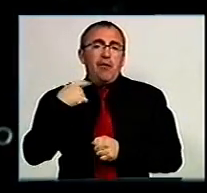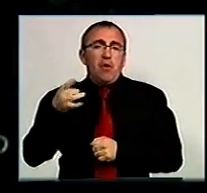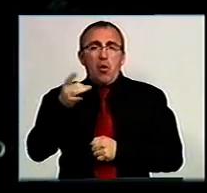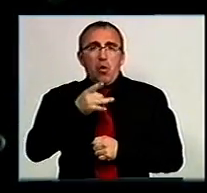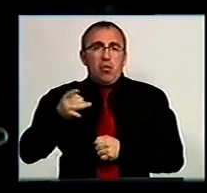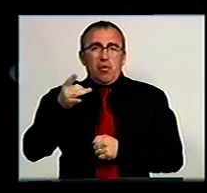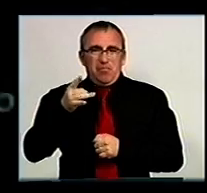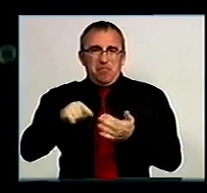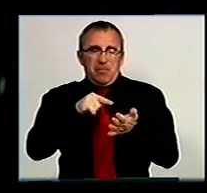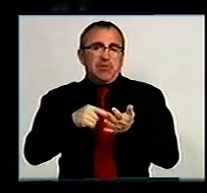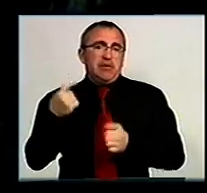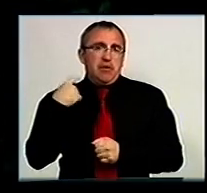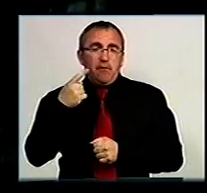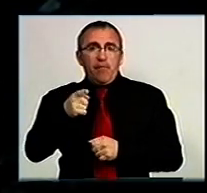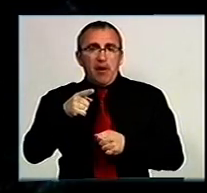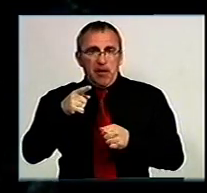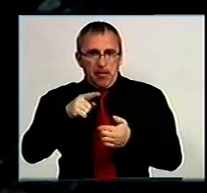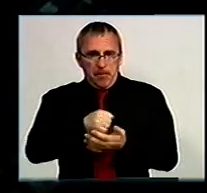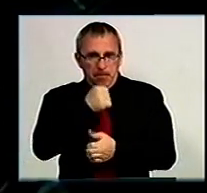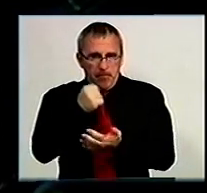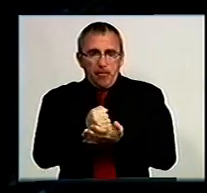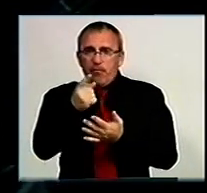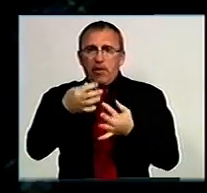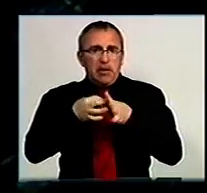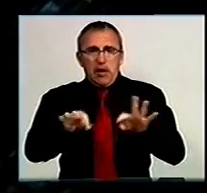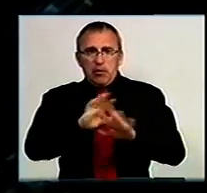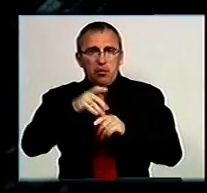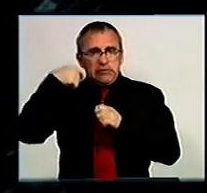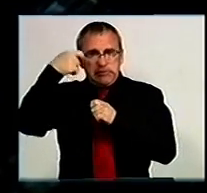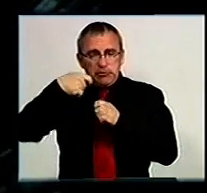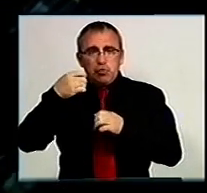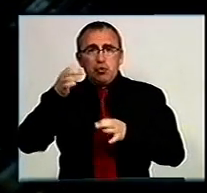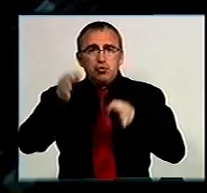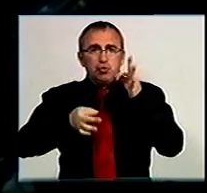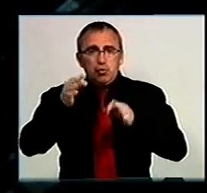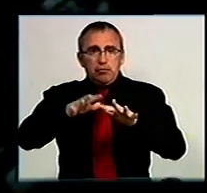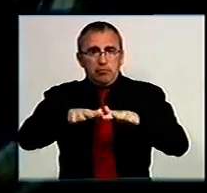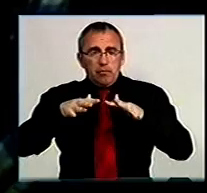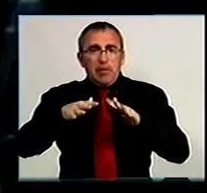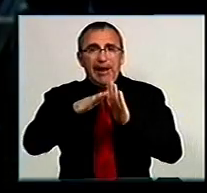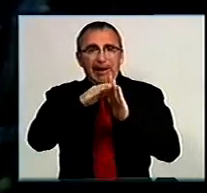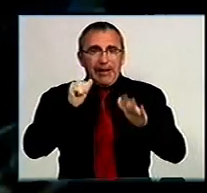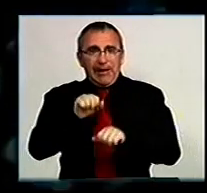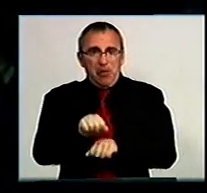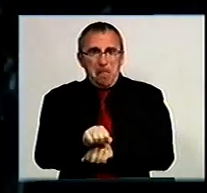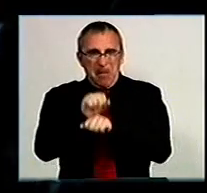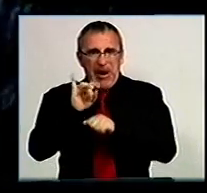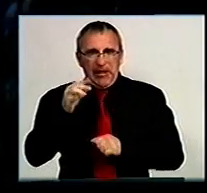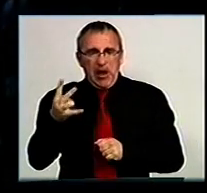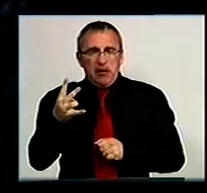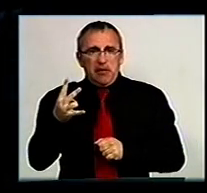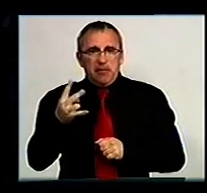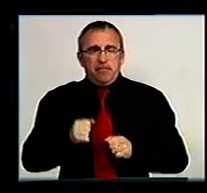суду в місті Кривоград. Ви підтверджуєте зараз те, що ви мені не дозволяєте знімати судове засідання стосовно кредитного майдану? По справі